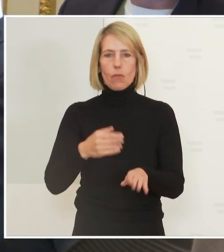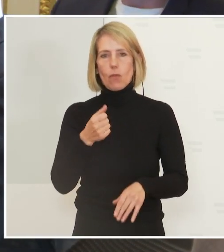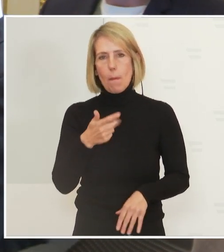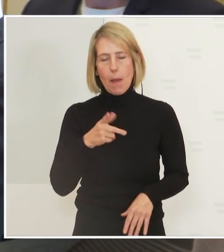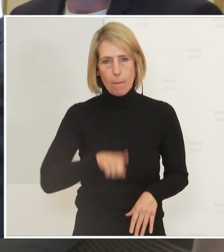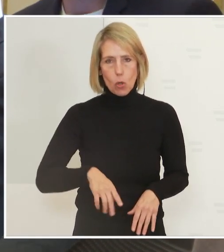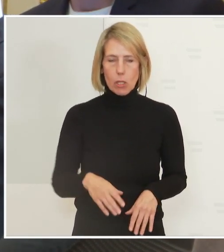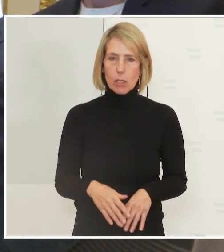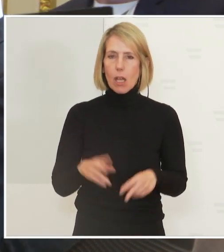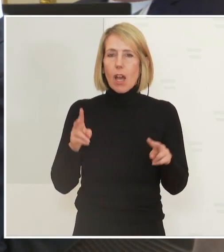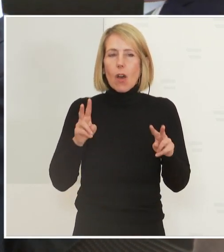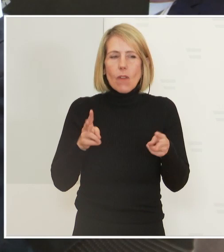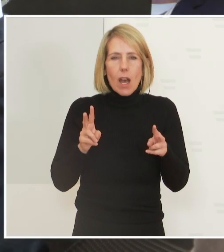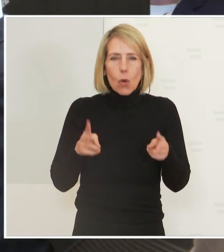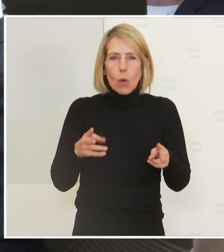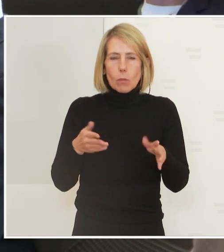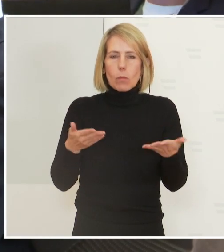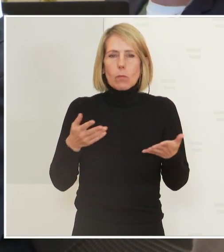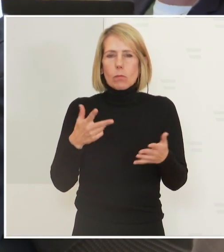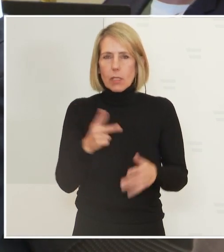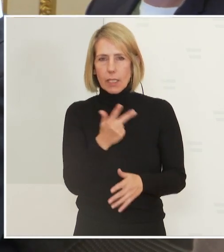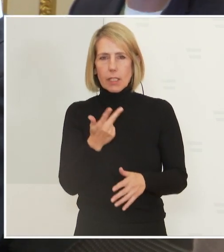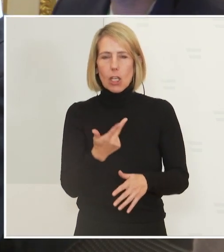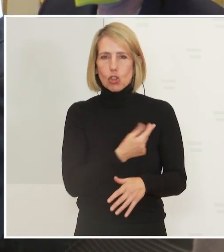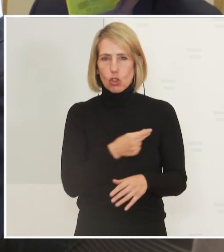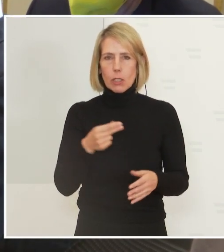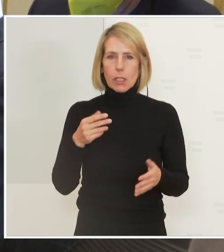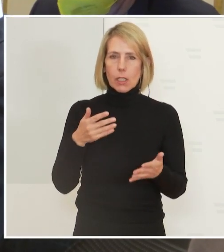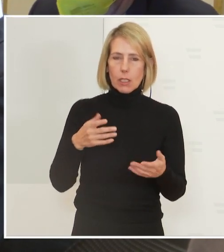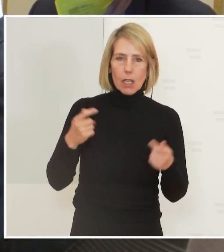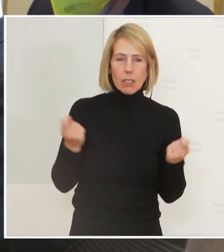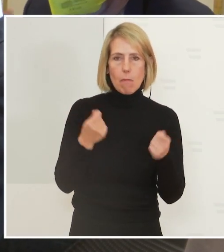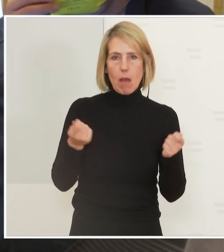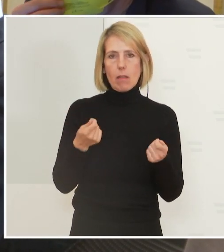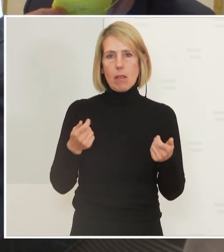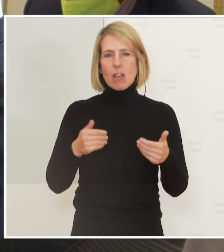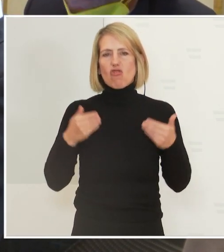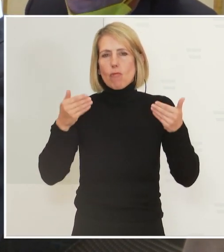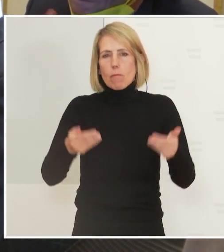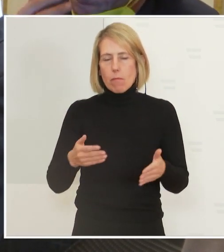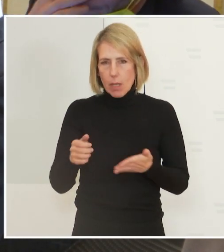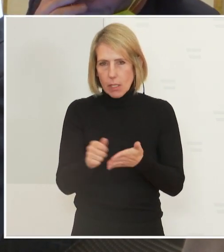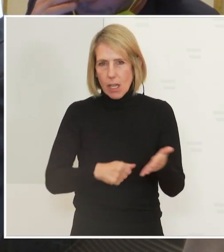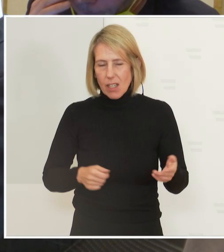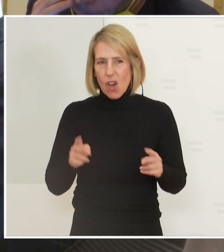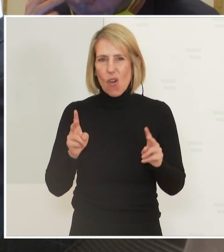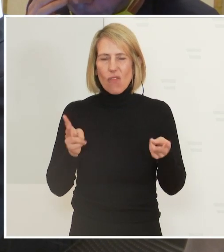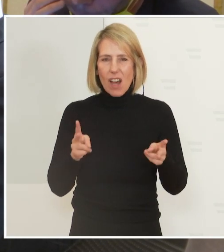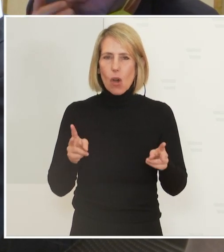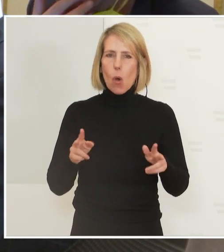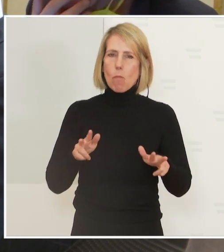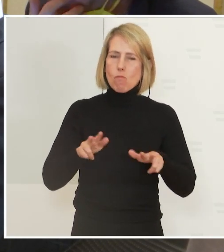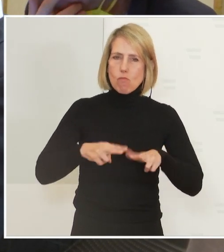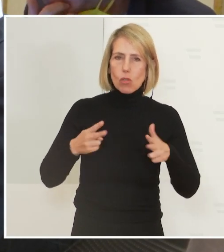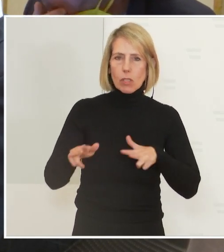reagiert? Warum die dritte Stichkampagne vielleicht nicht früher angefangen? Warum hat man den Eindruck, dass die Bundesregierung sehr oft von der Pandemieentwicklung tatsächlich